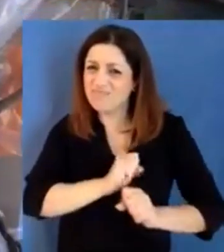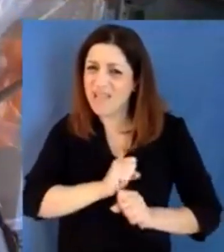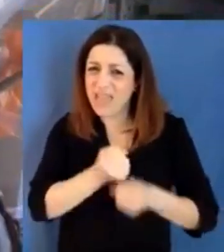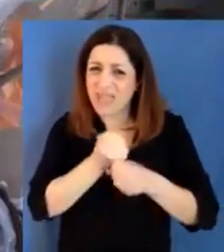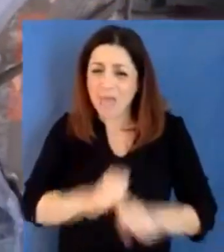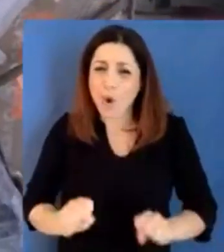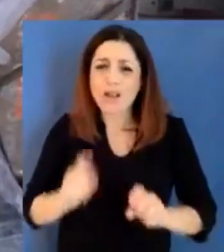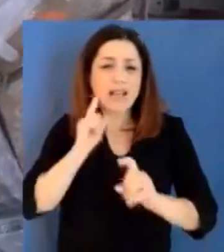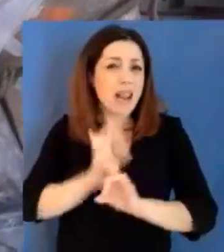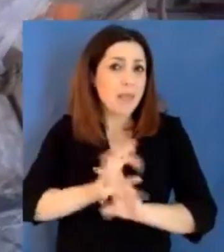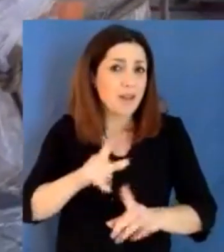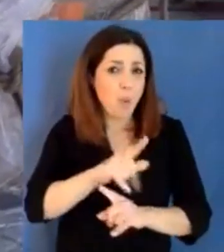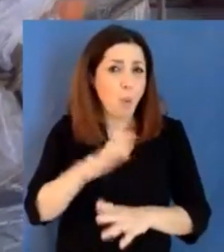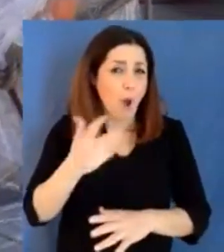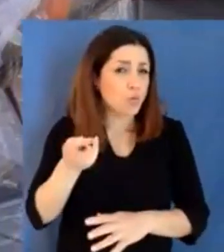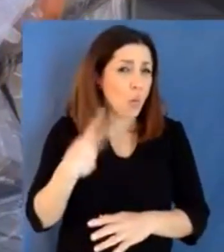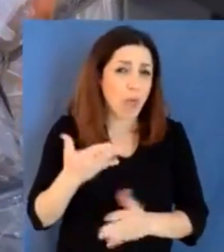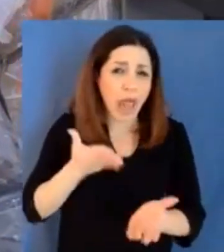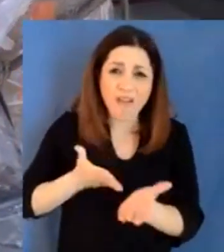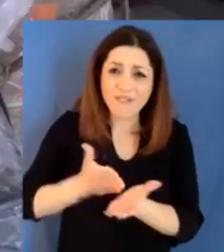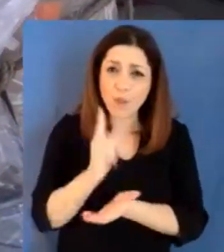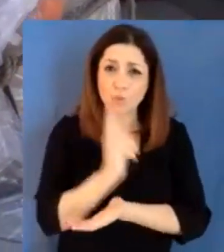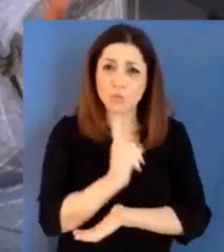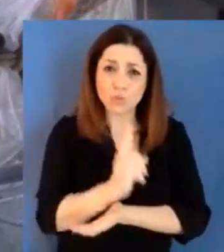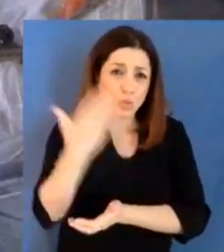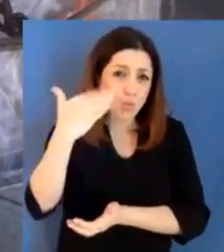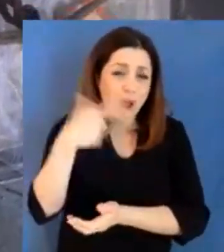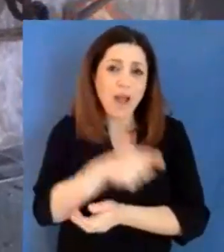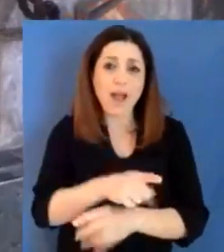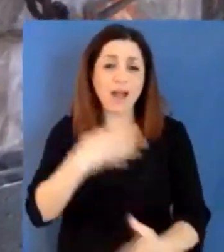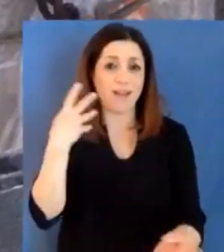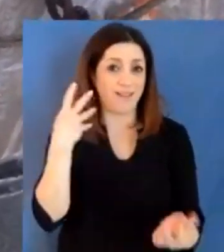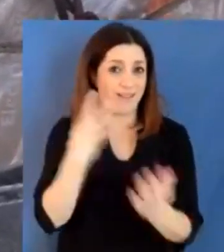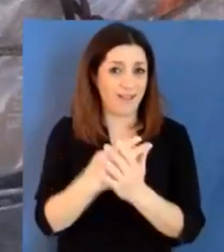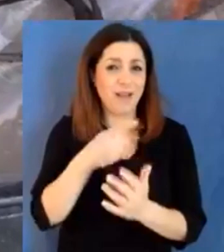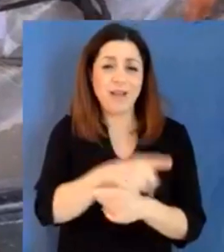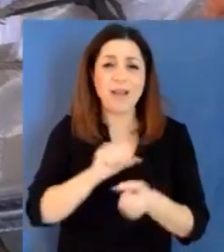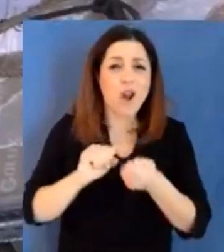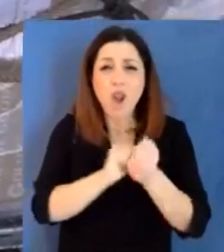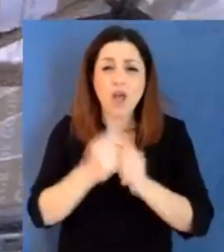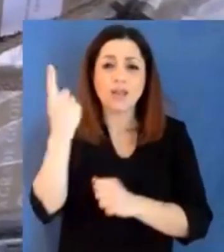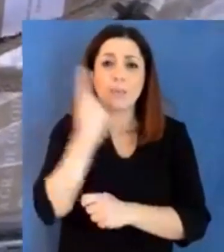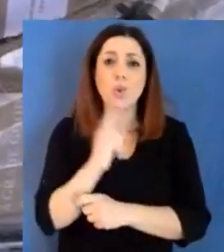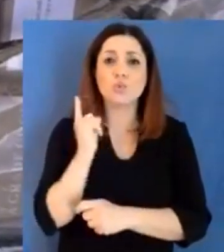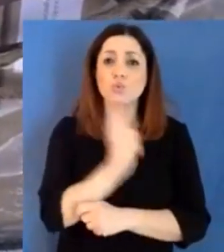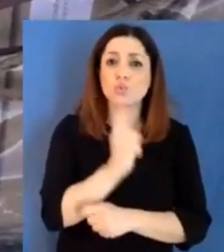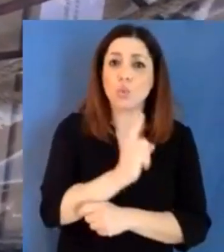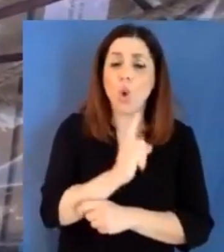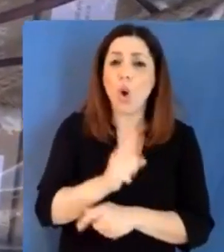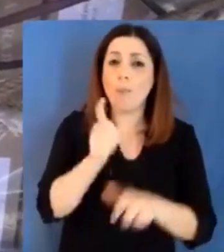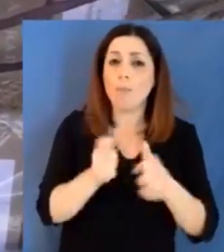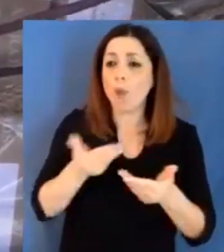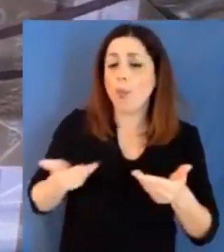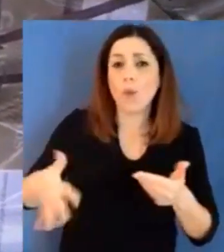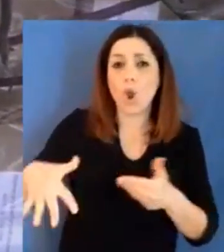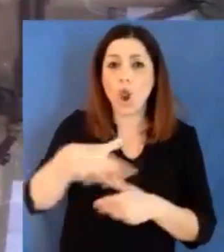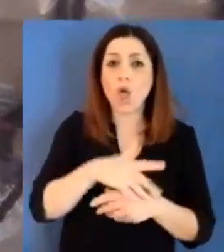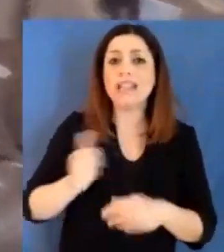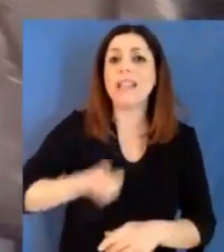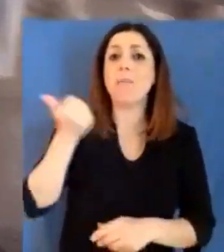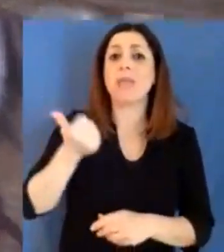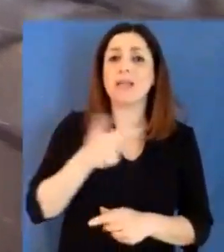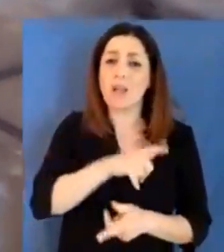'indipendenza del suo popolo, ci è riuscito ed è un simbolo internazionale di libertà e di giustizia, quindi